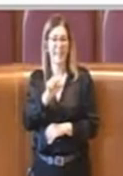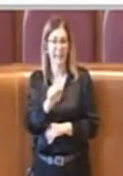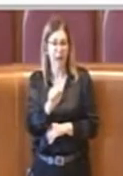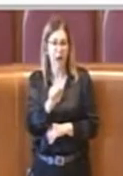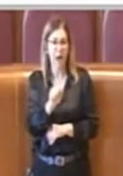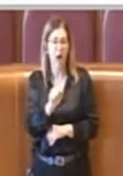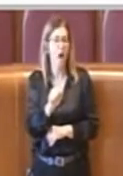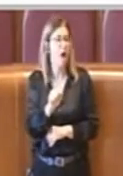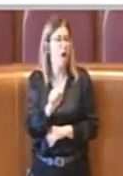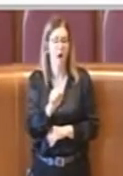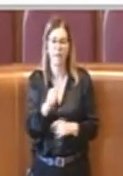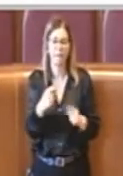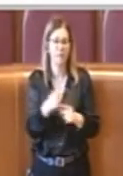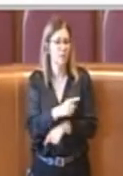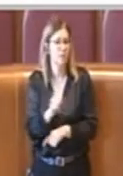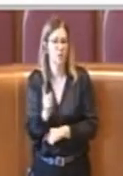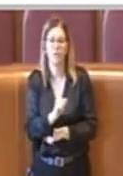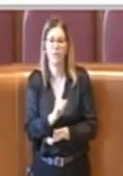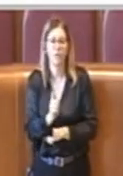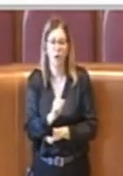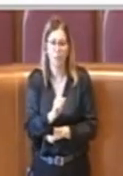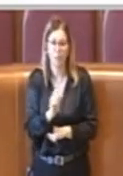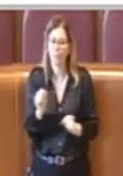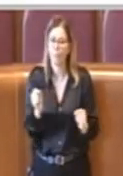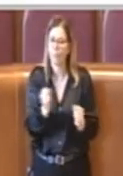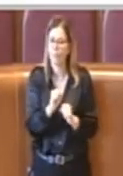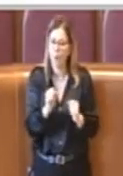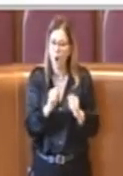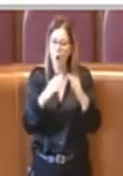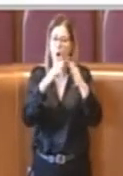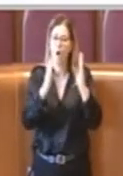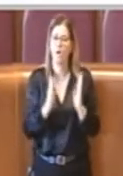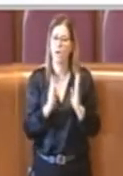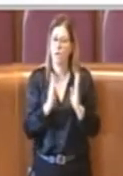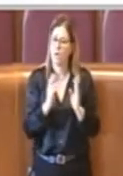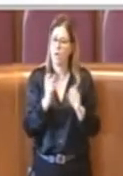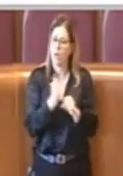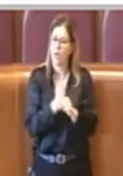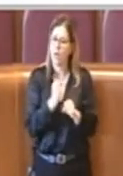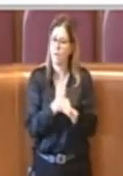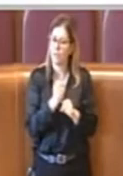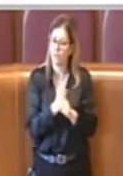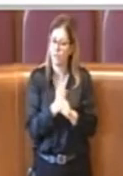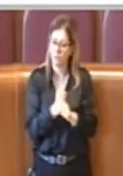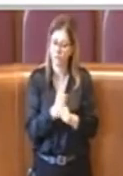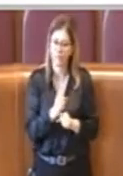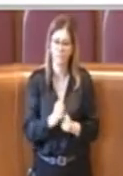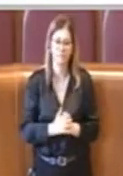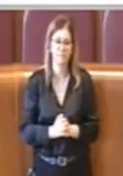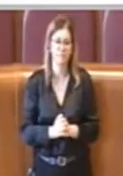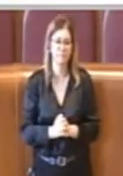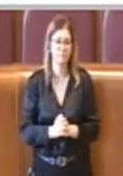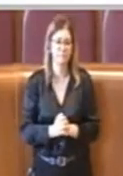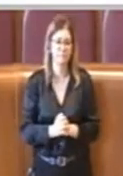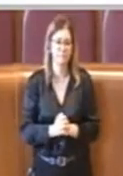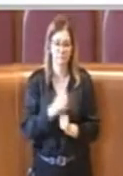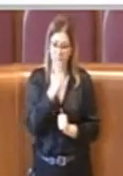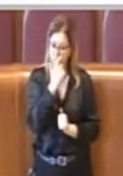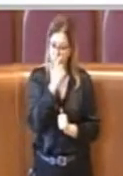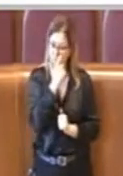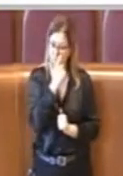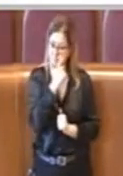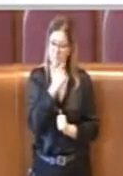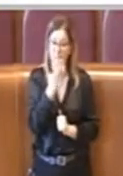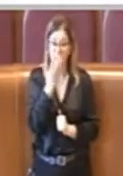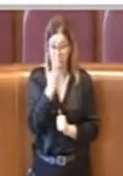negata la possibilità di accedere allo strumento dello smart working. È appena il caso di